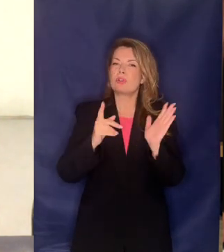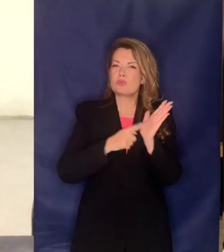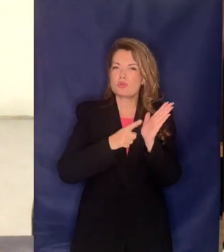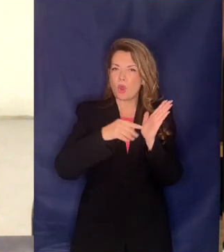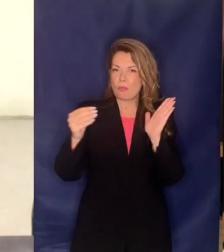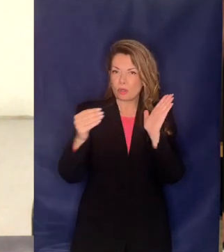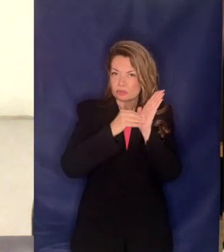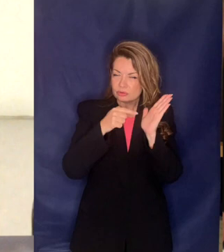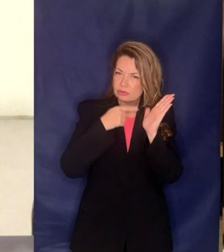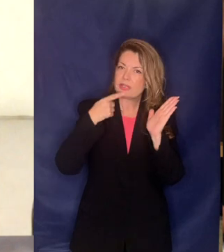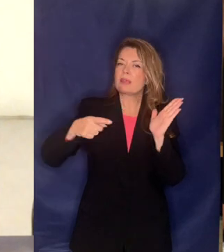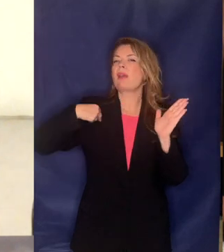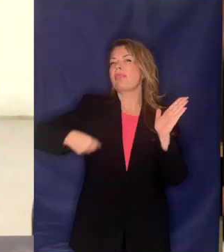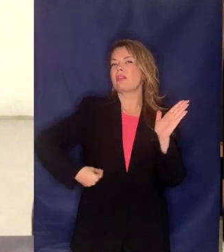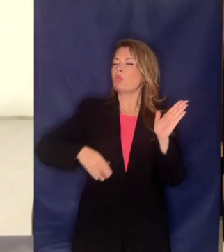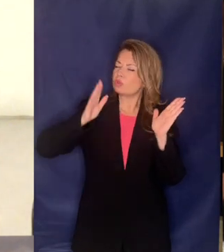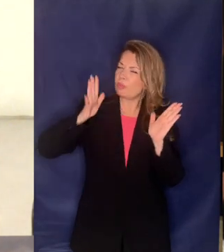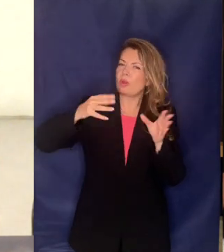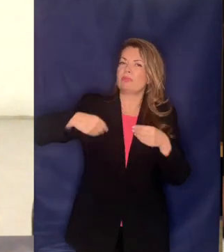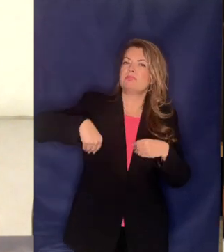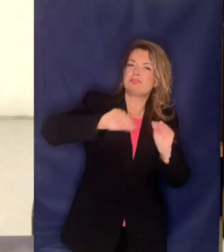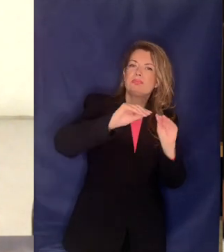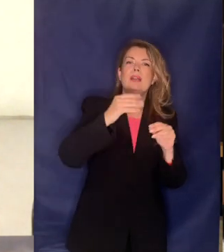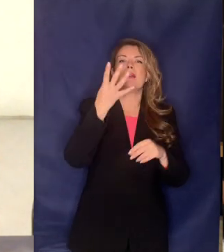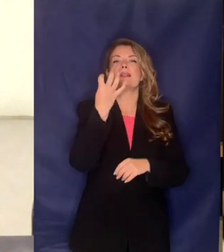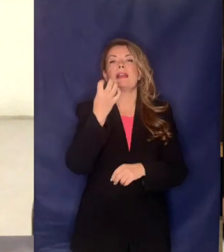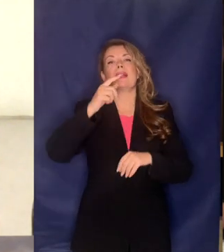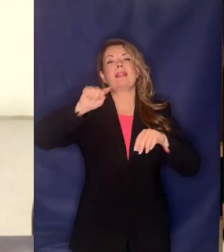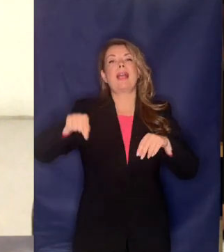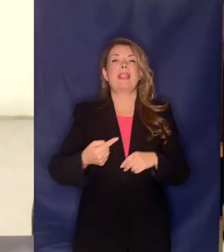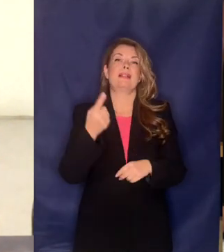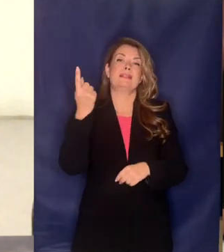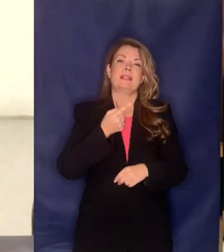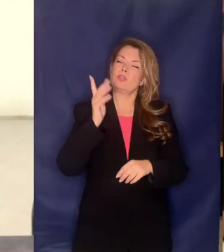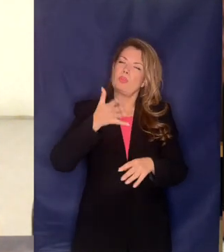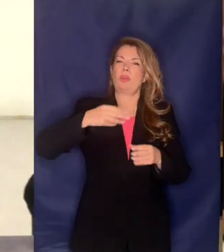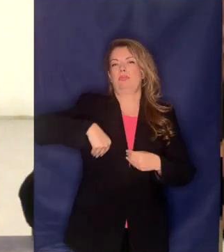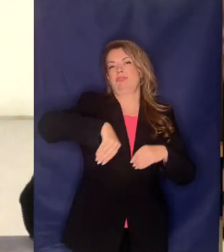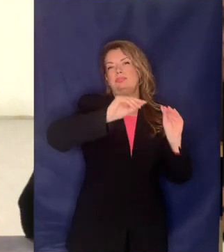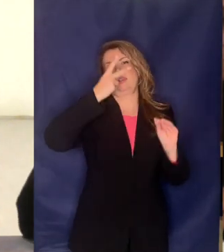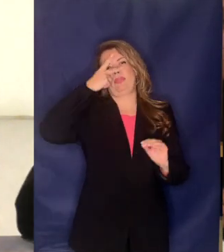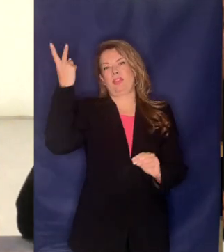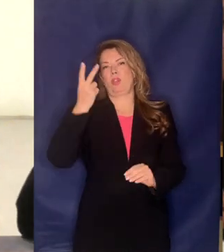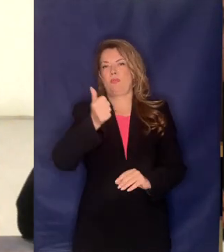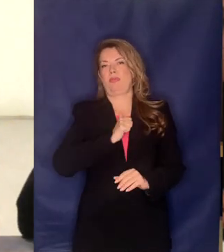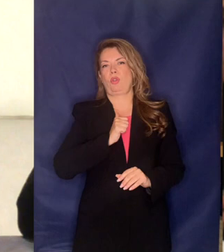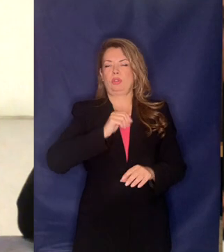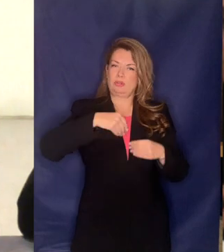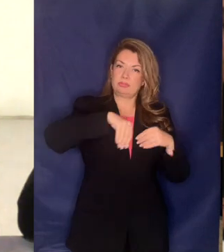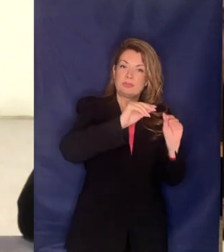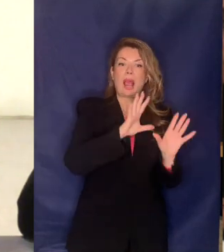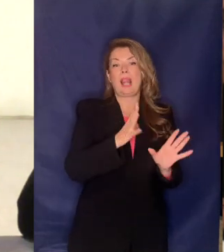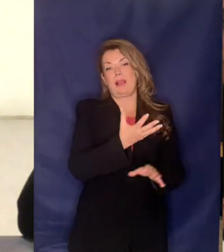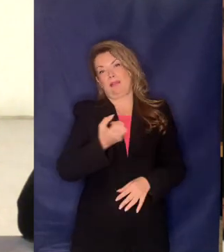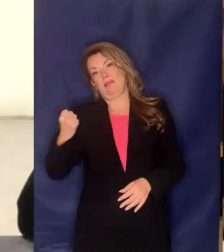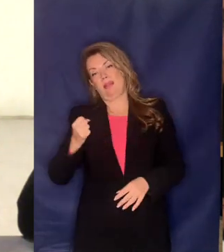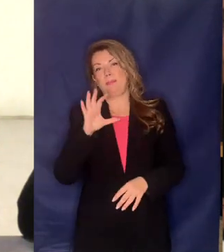και η δυνατότητα του δημοσίου να εκχωρήσει μέχρι και το 49% σε ιδιώτες αλλά να κρατάει το 51%